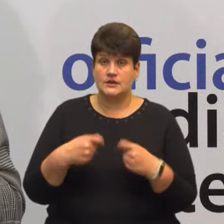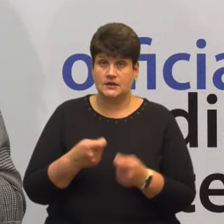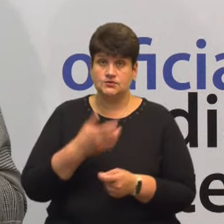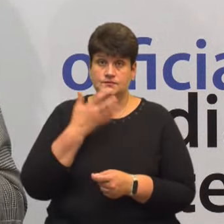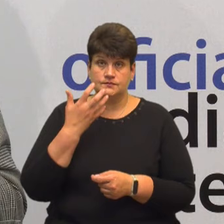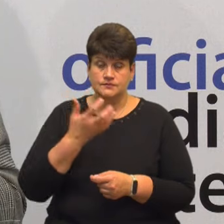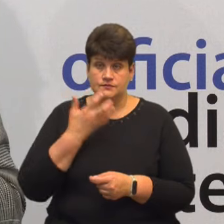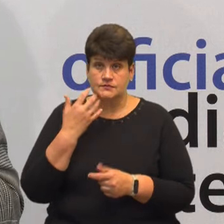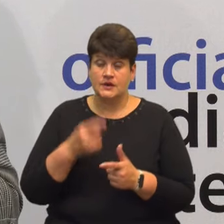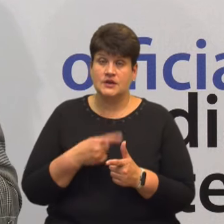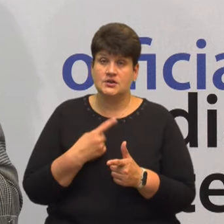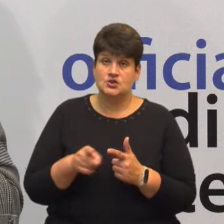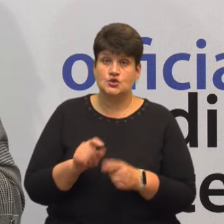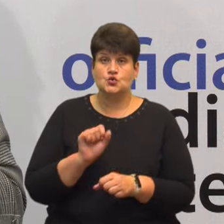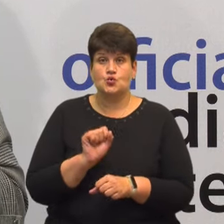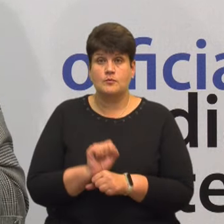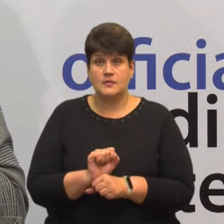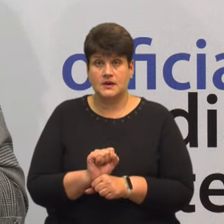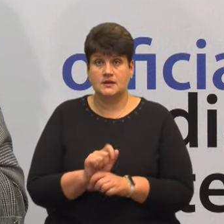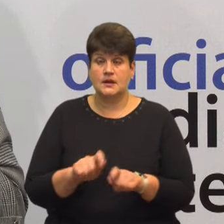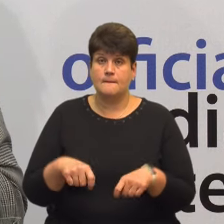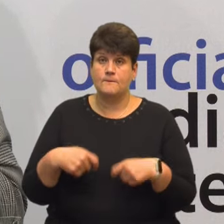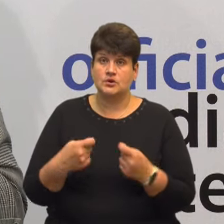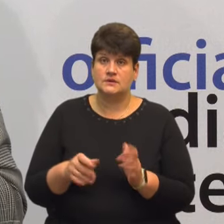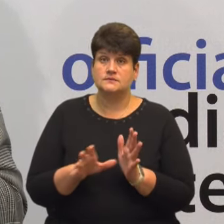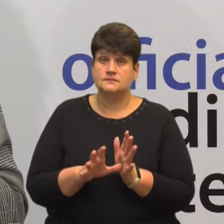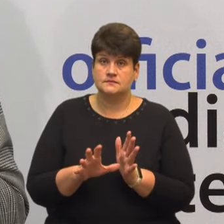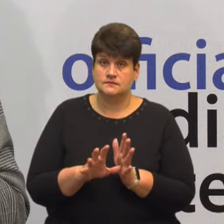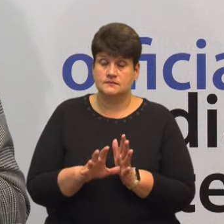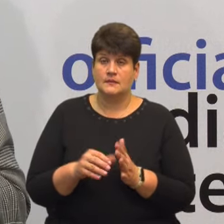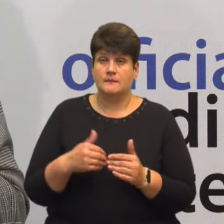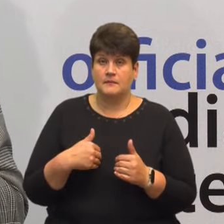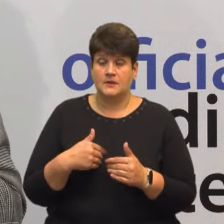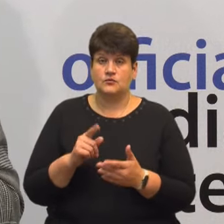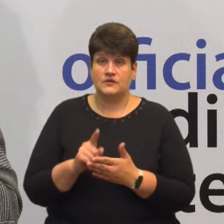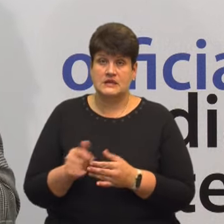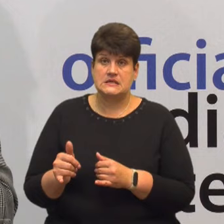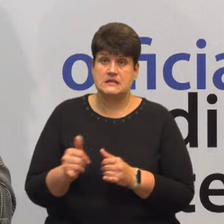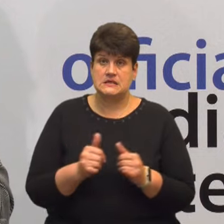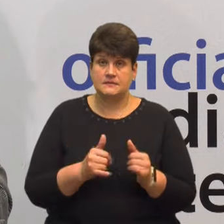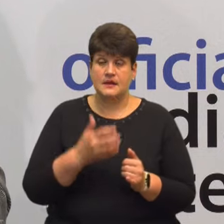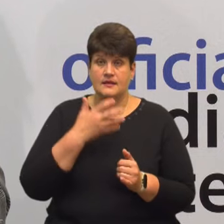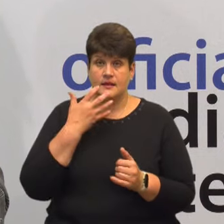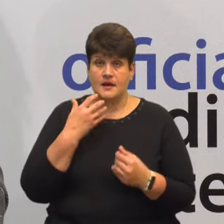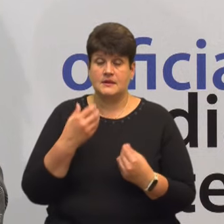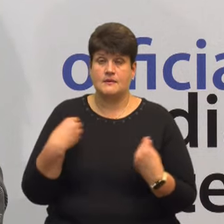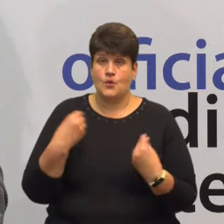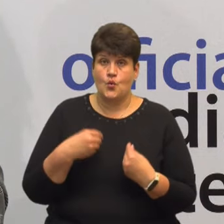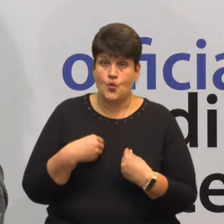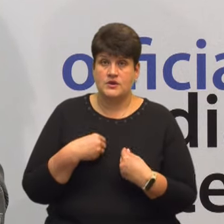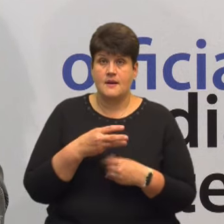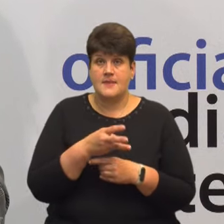чи зупинки подачі електроенергії ми повинні бути забезпечені тепломодіумом, ліхтариками,